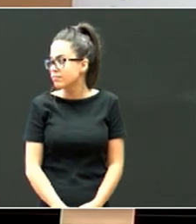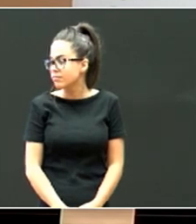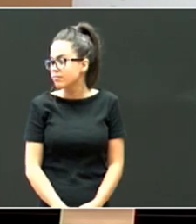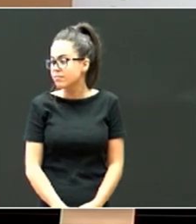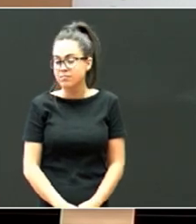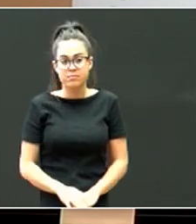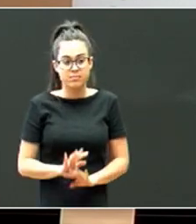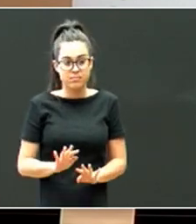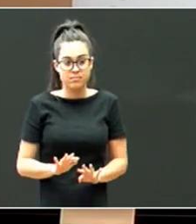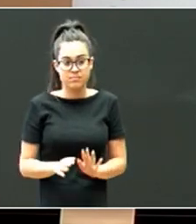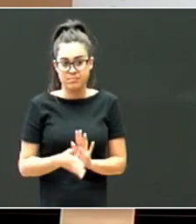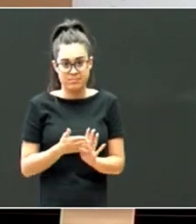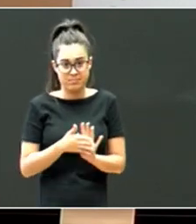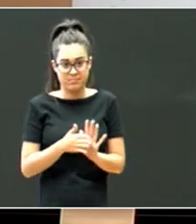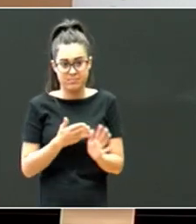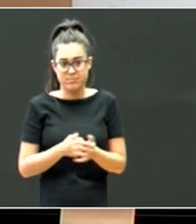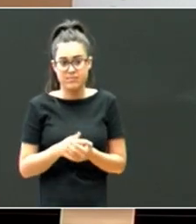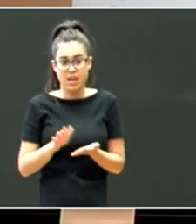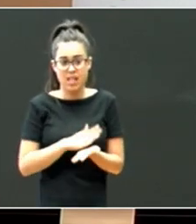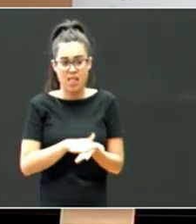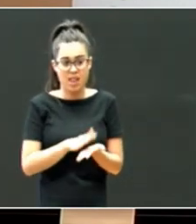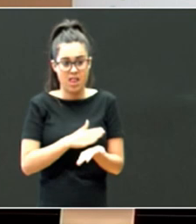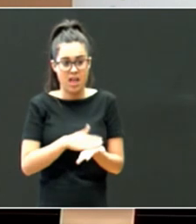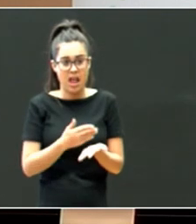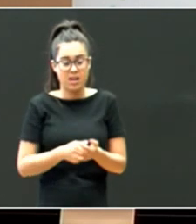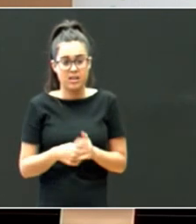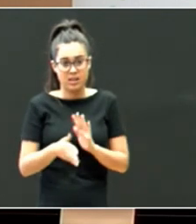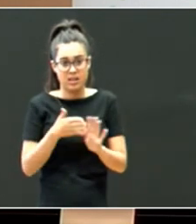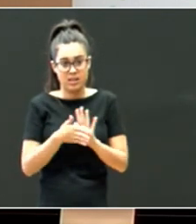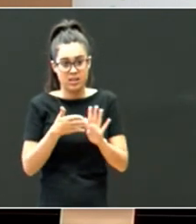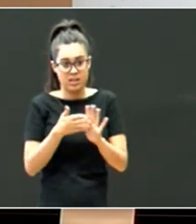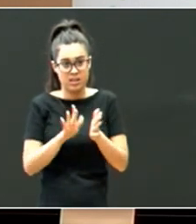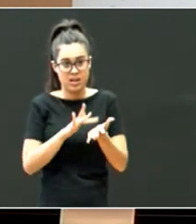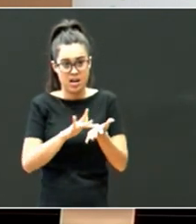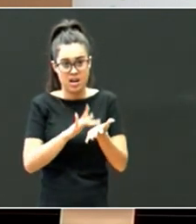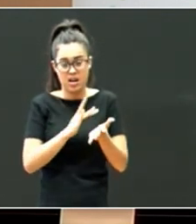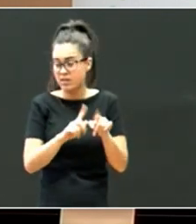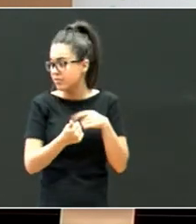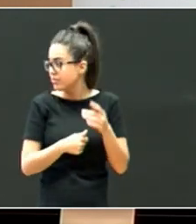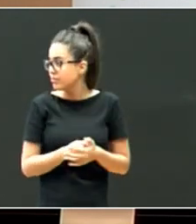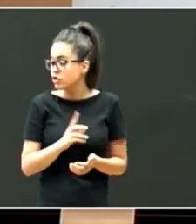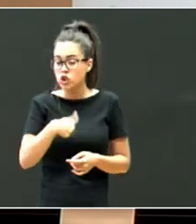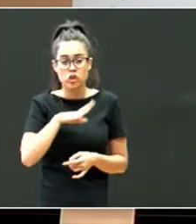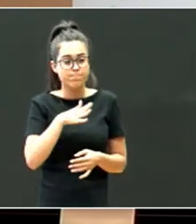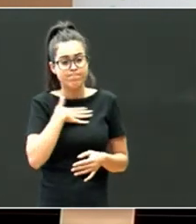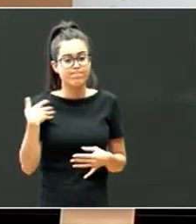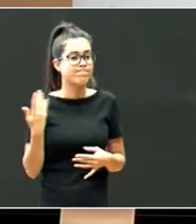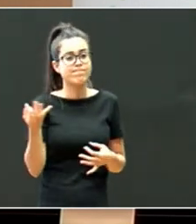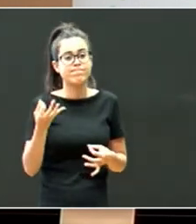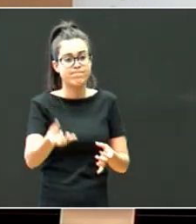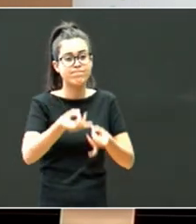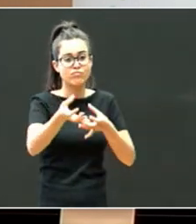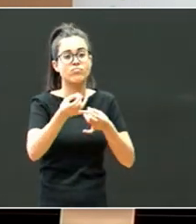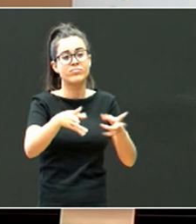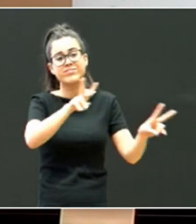ez, askar pasako, edo zer, bai, askar pasako, bueno, alanda guziz guguna, idoguna, transmititu da, ba, gaiak,